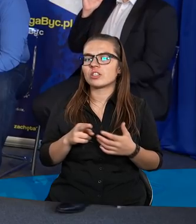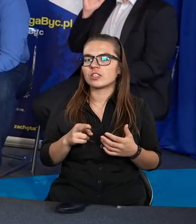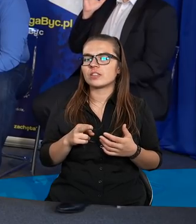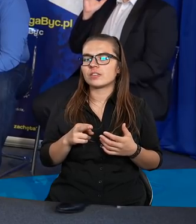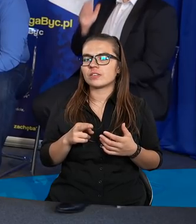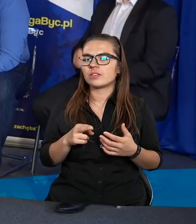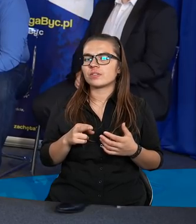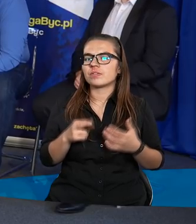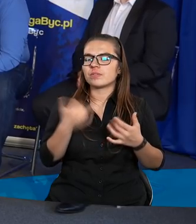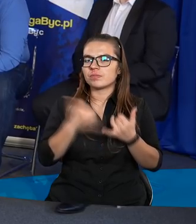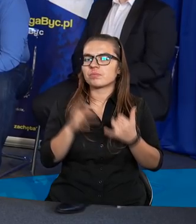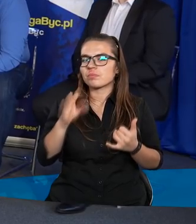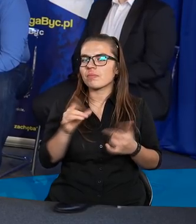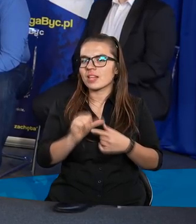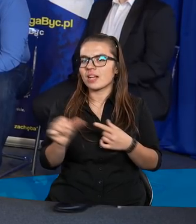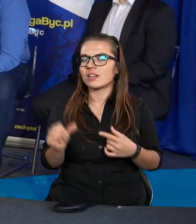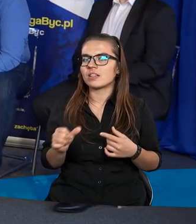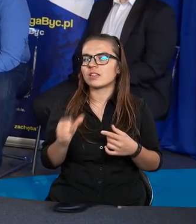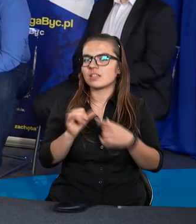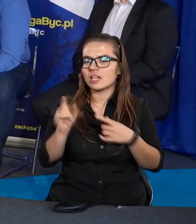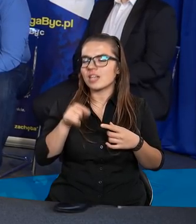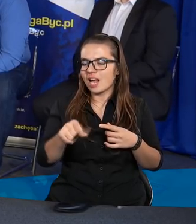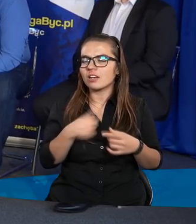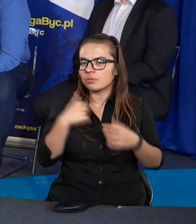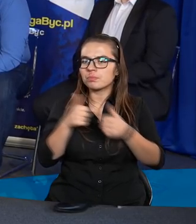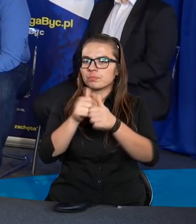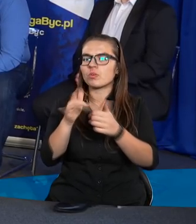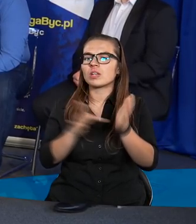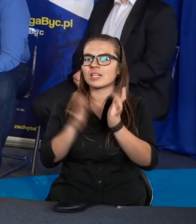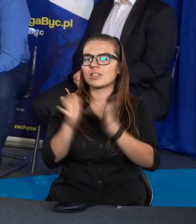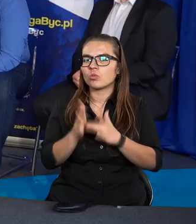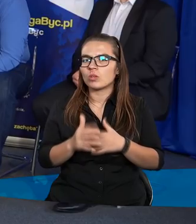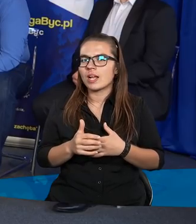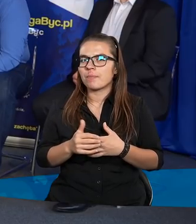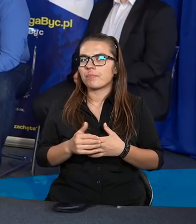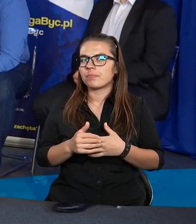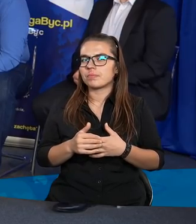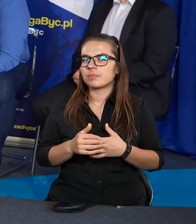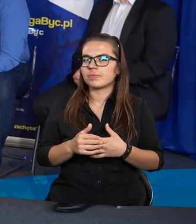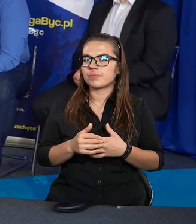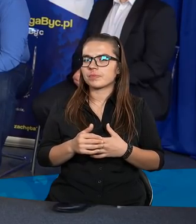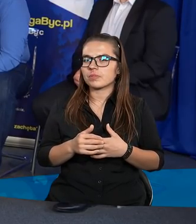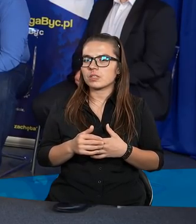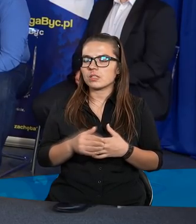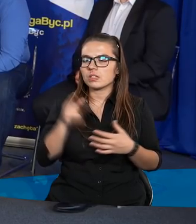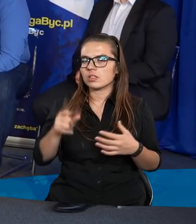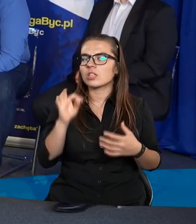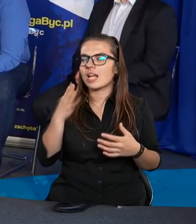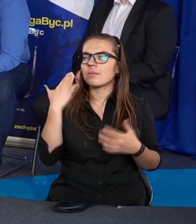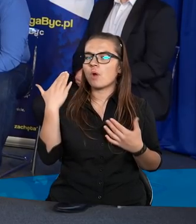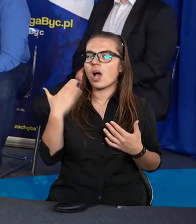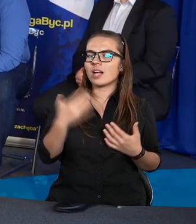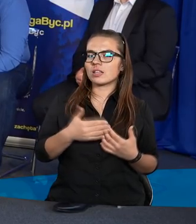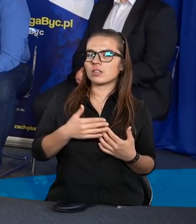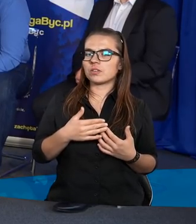też mówię, nie wiem dlaczego, ale jestem gotów ufać. Tak jak Hiob, to jest taki smutny bohater,